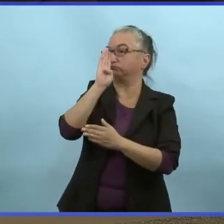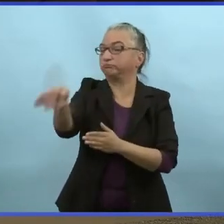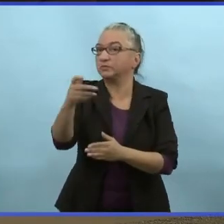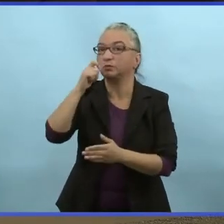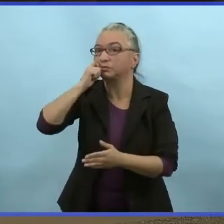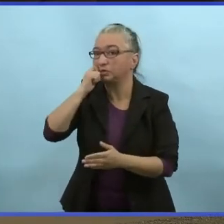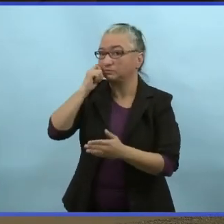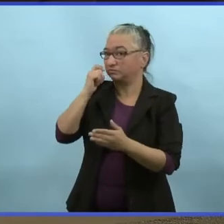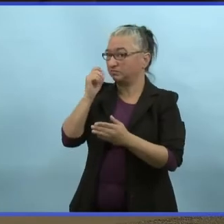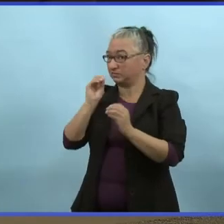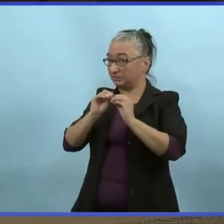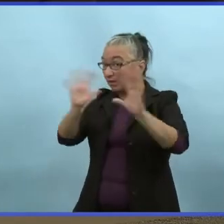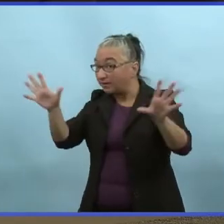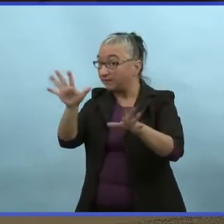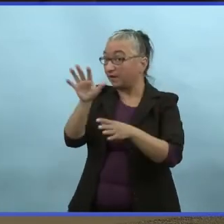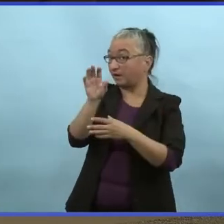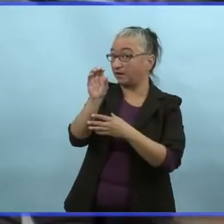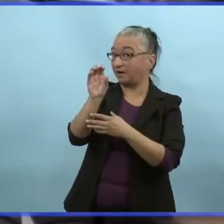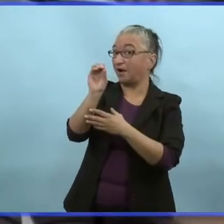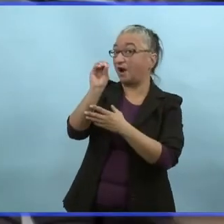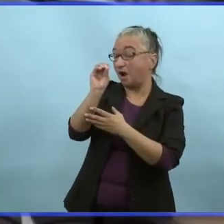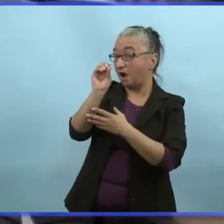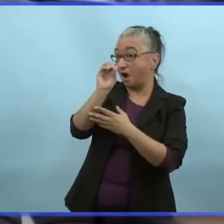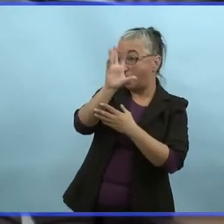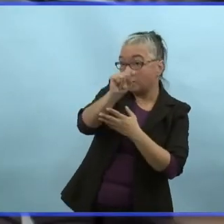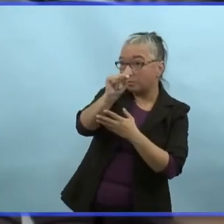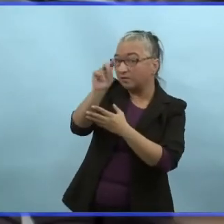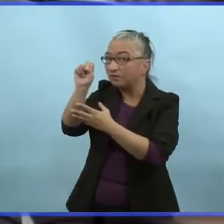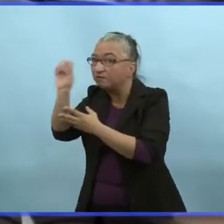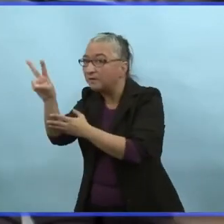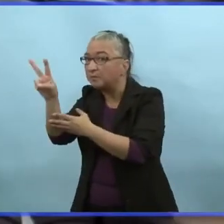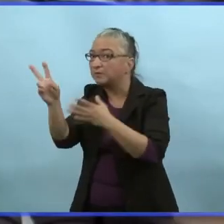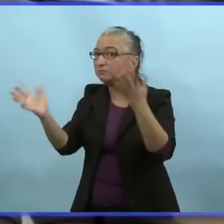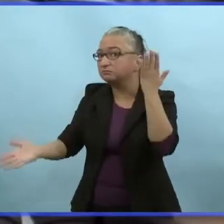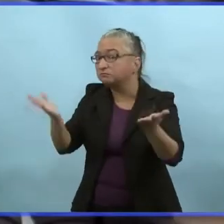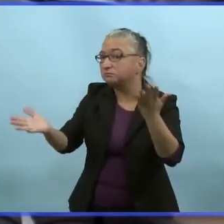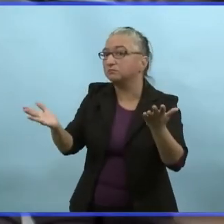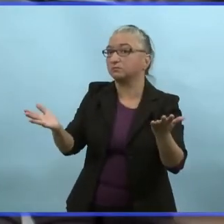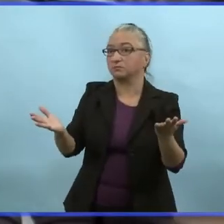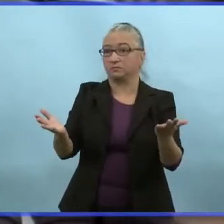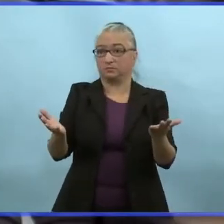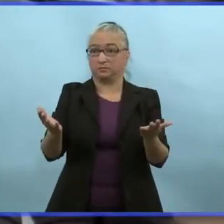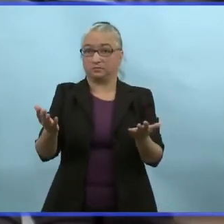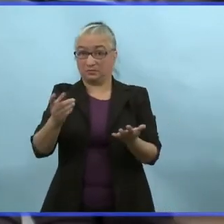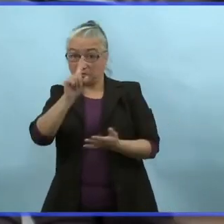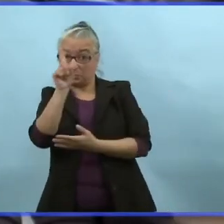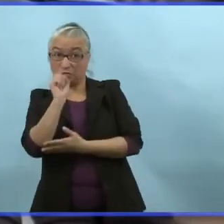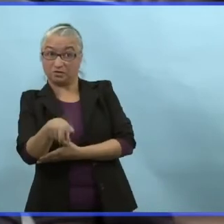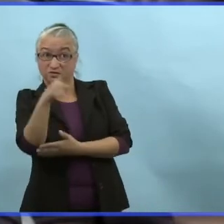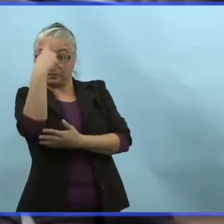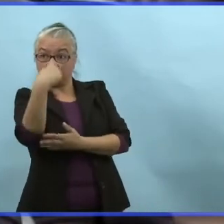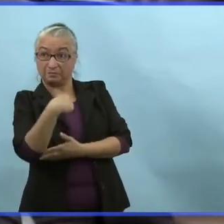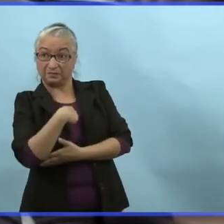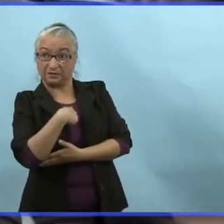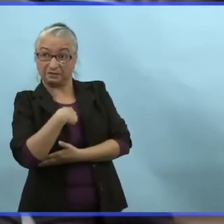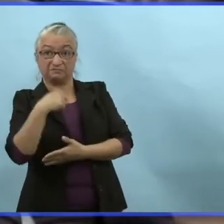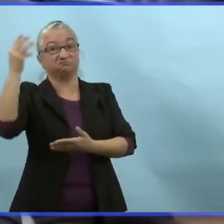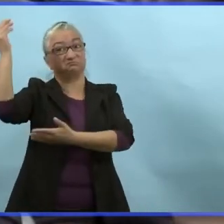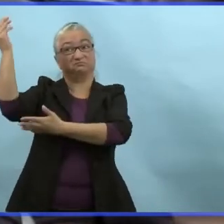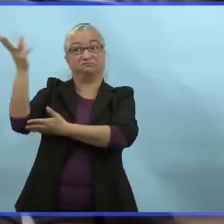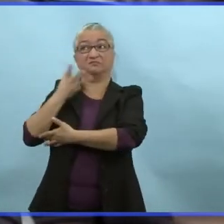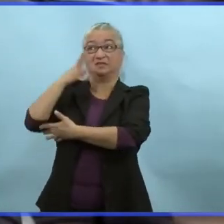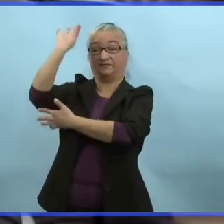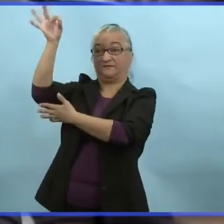Inaudible. C'est à moi que vous posez la question. Ce qu'on a reçu du gouvernement fédéral,